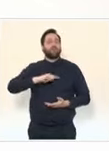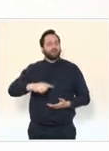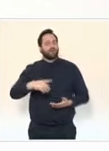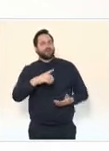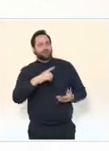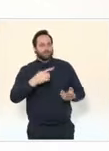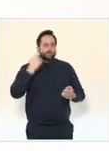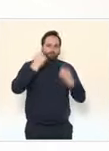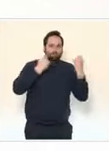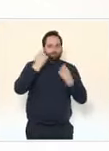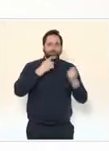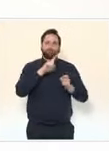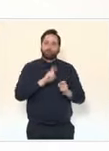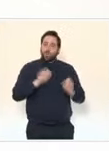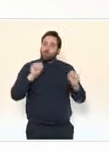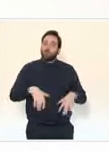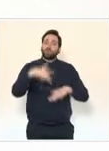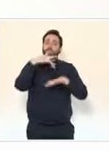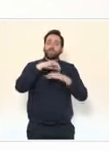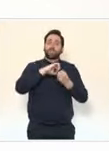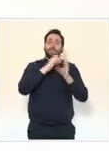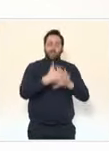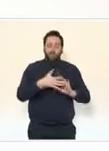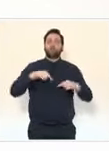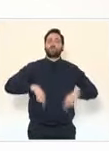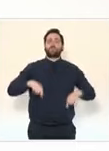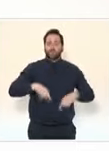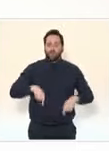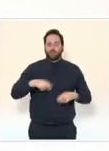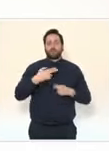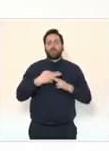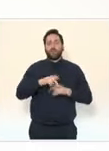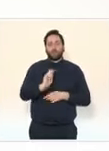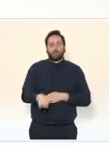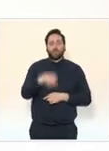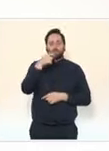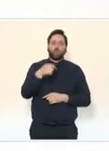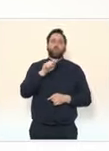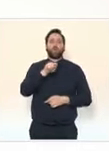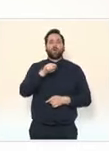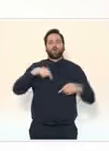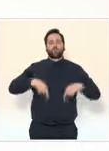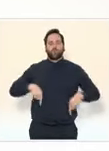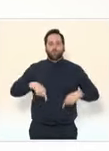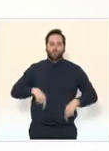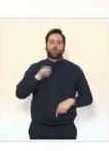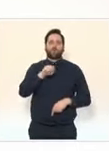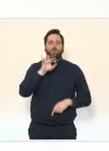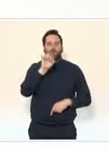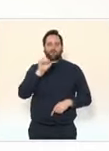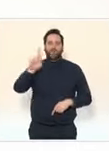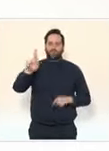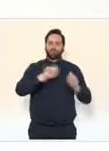pour lesquelles il y a des réponses sur le site du ministère, éducation.gouv.fr et bien entendu, tout au long des prochains jours, nous continuerons